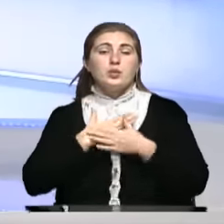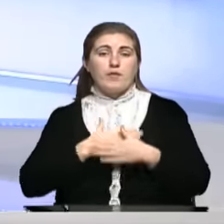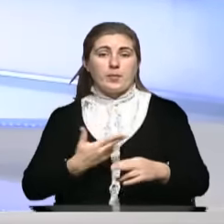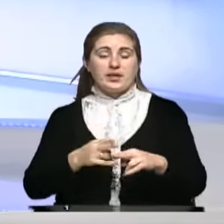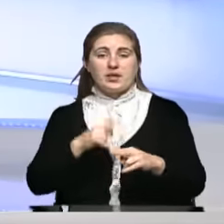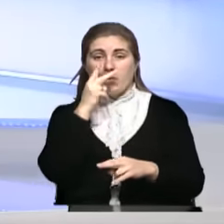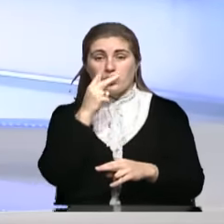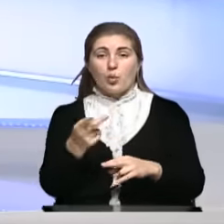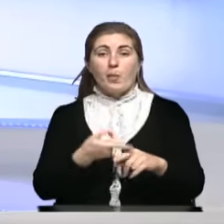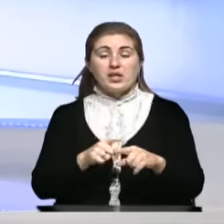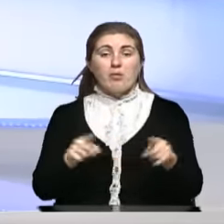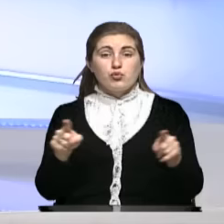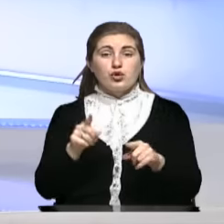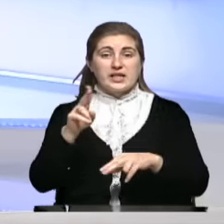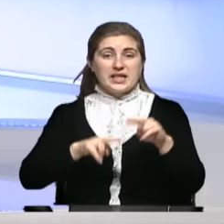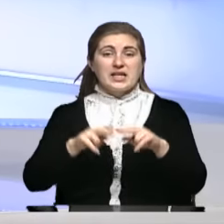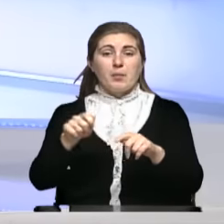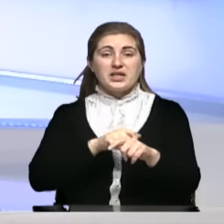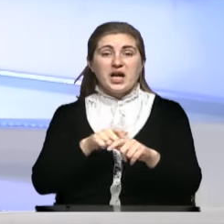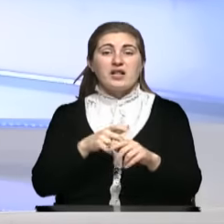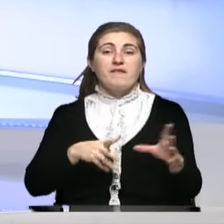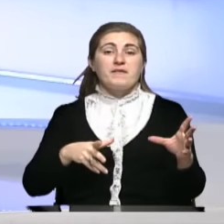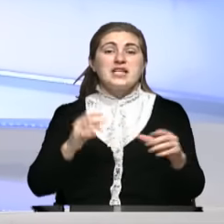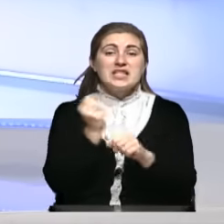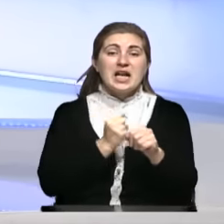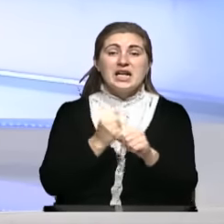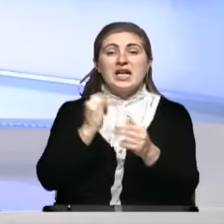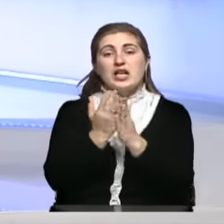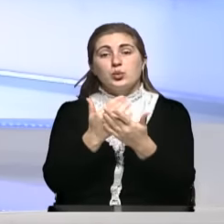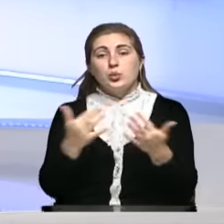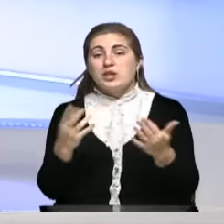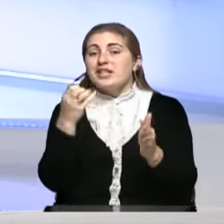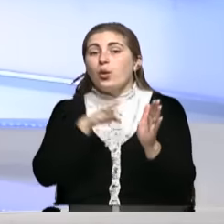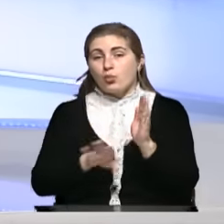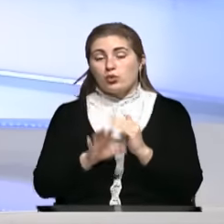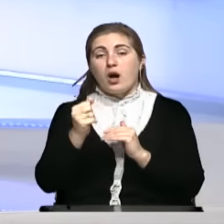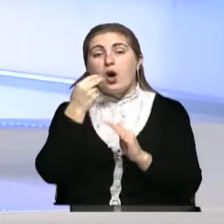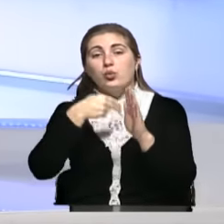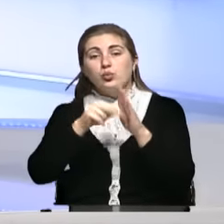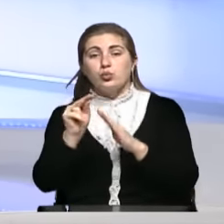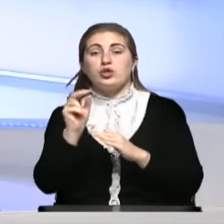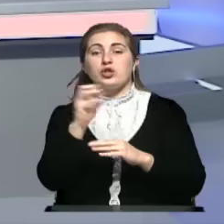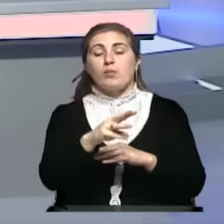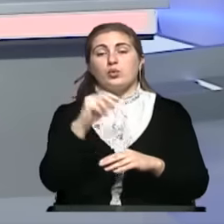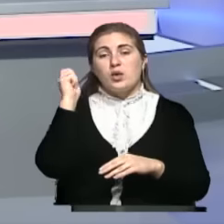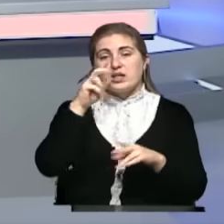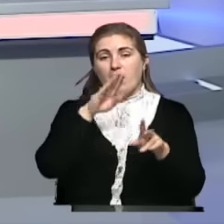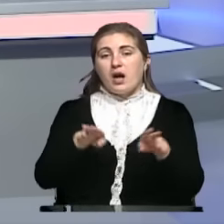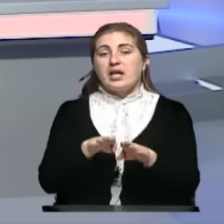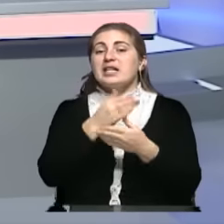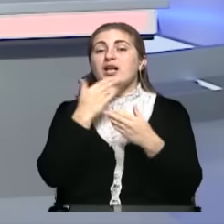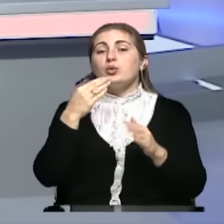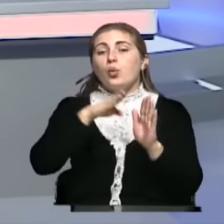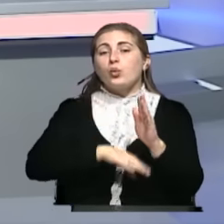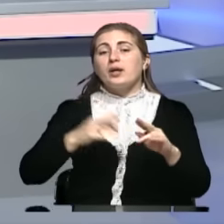смотрю, потому что строительные материалы, изделия и конструкции, как я уже сказал, не хуже, а лучше турецких аналогов. То есть нет хода без добра,